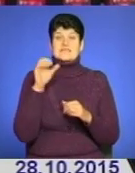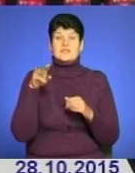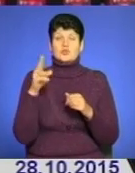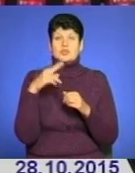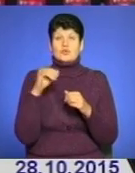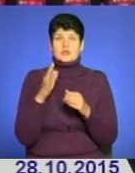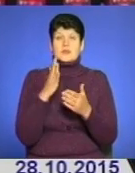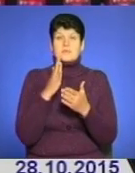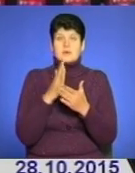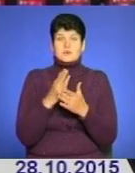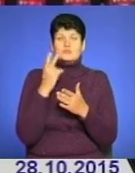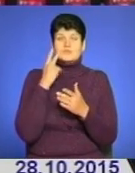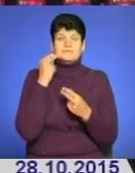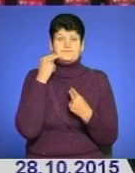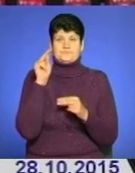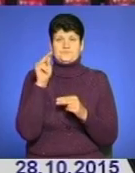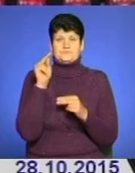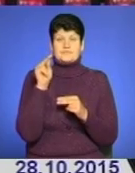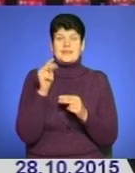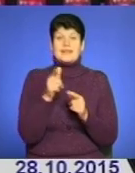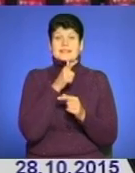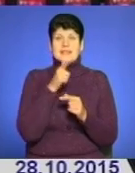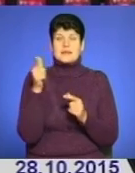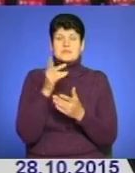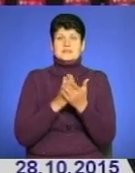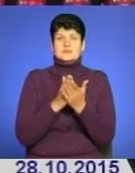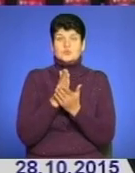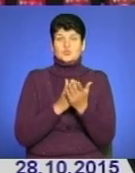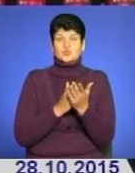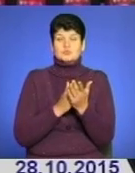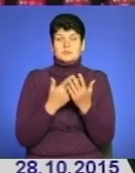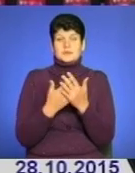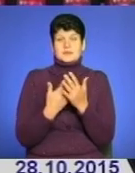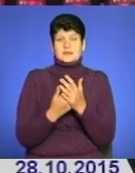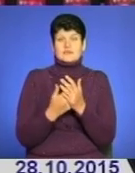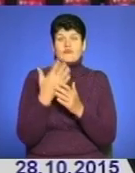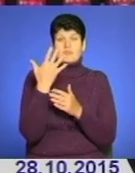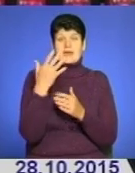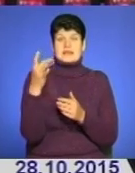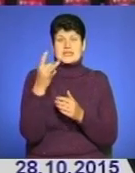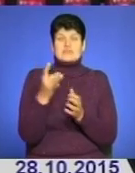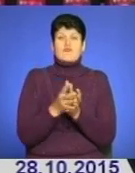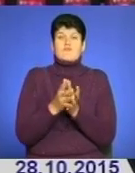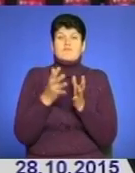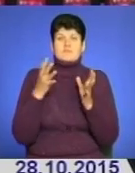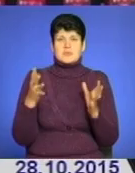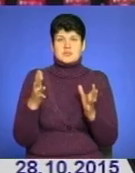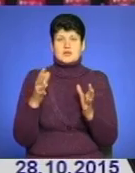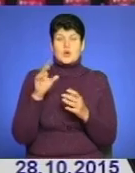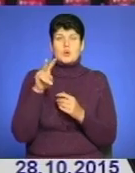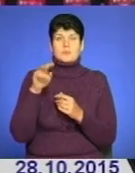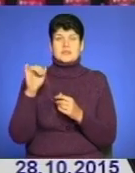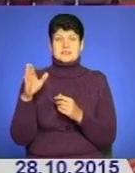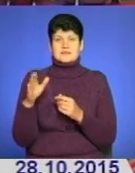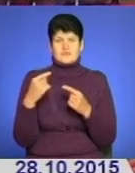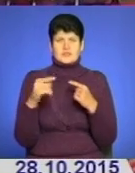володюють незаперечними перевагами. Термін служби таких пристроїв як мінімум у п'ять разів більше, ніж у люмінесентних